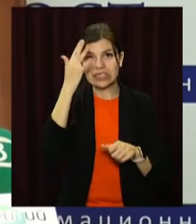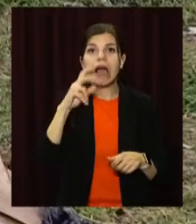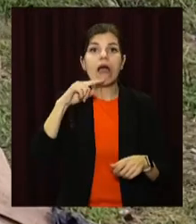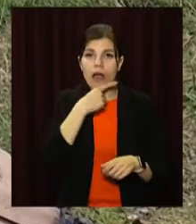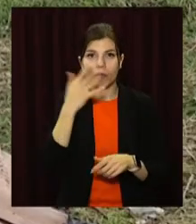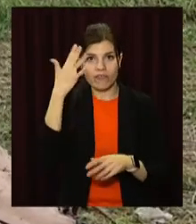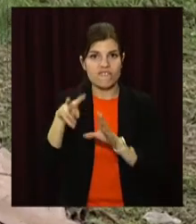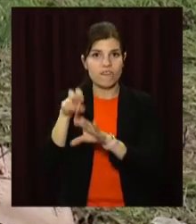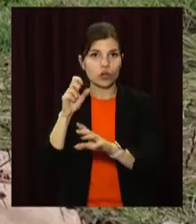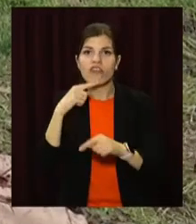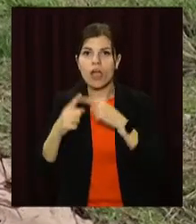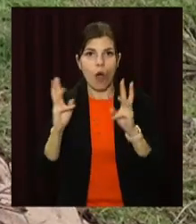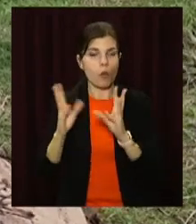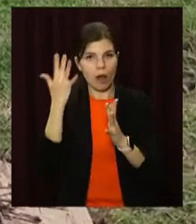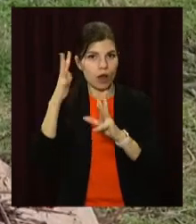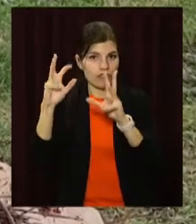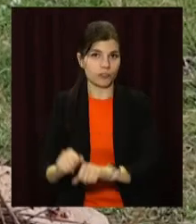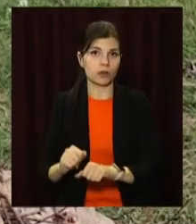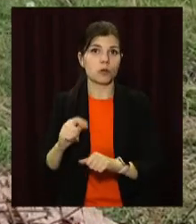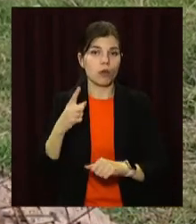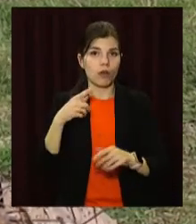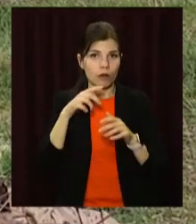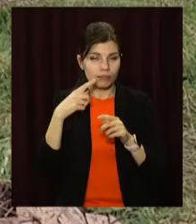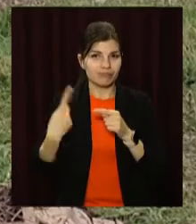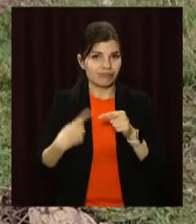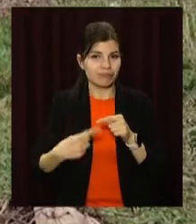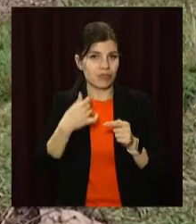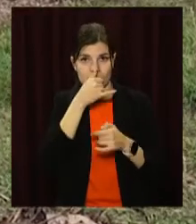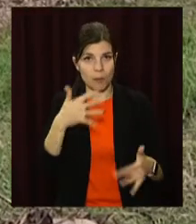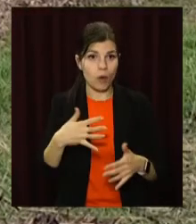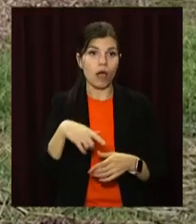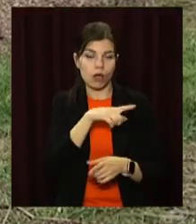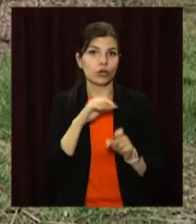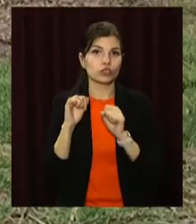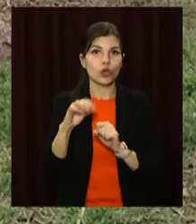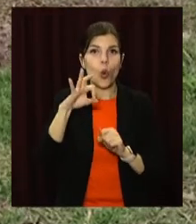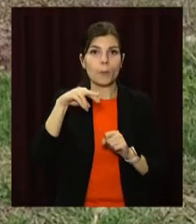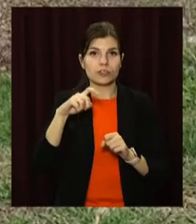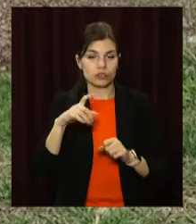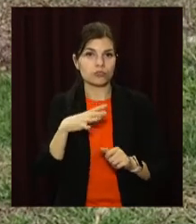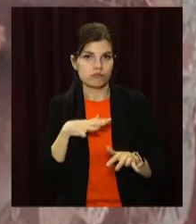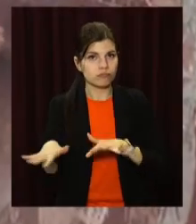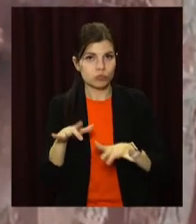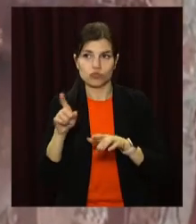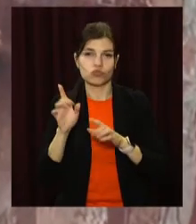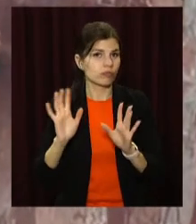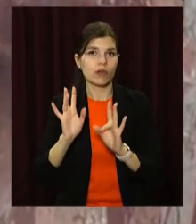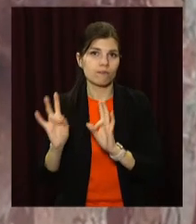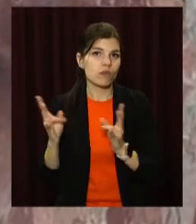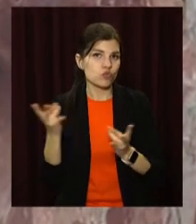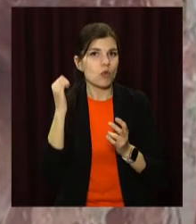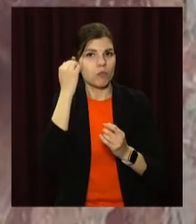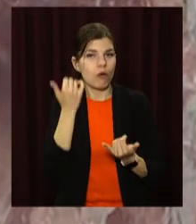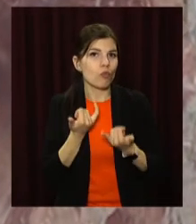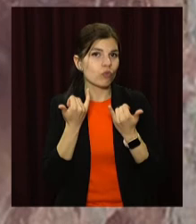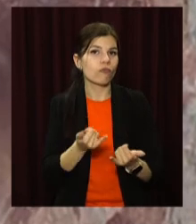Протягом чотирьох днів з 15 по 18 квітня в області проведуть заплановані заходи. Благоустрій меморіальних комплексів,